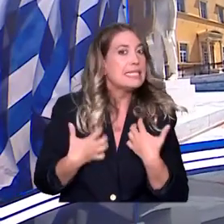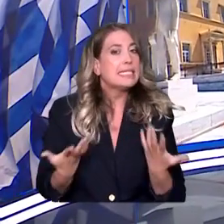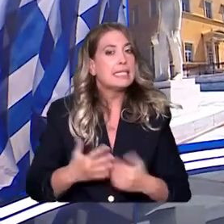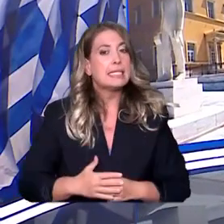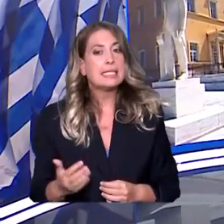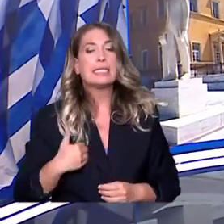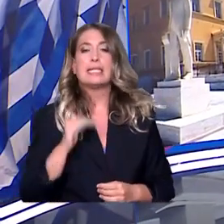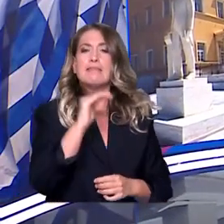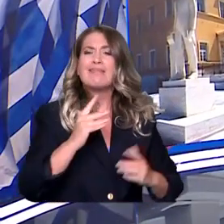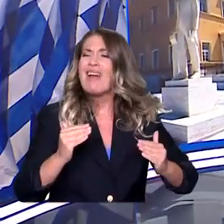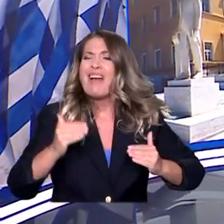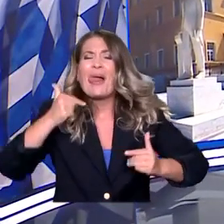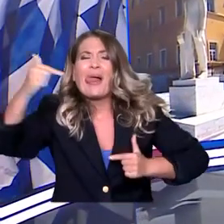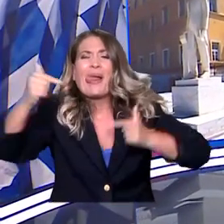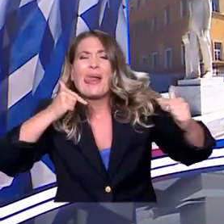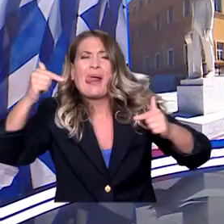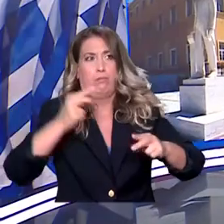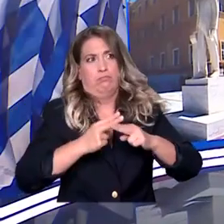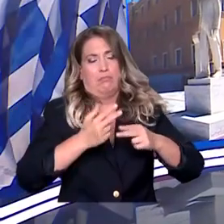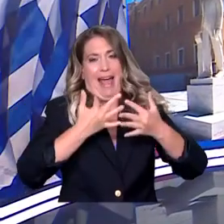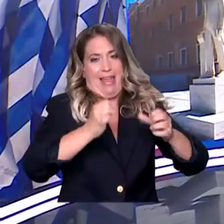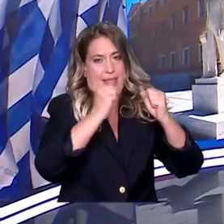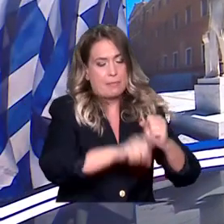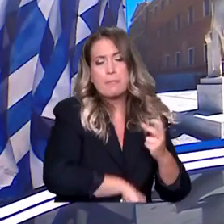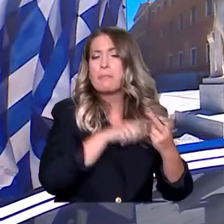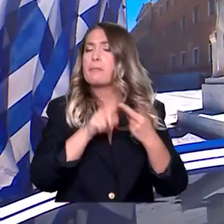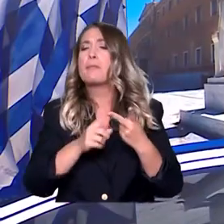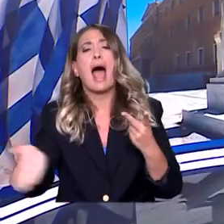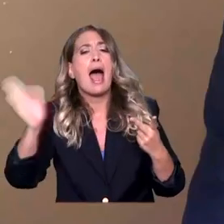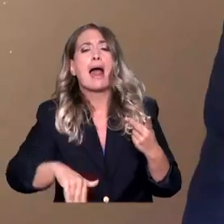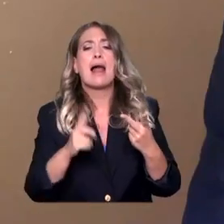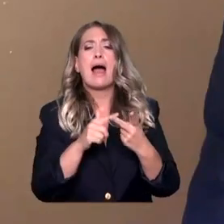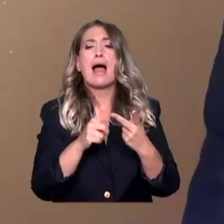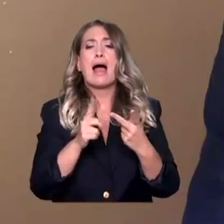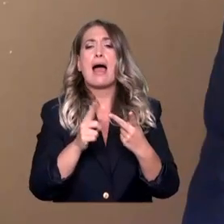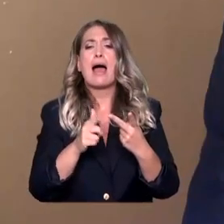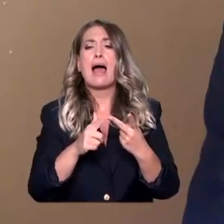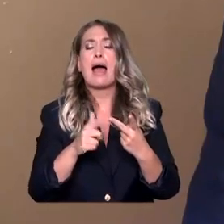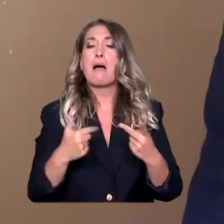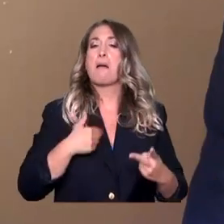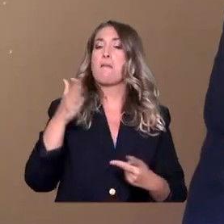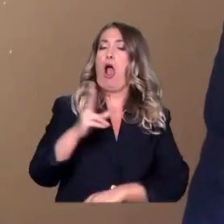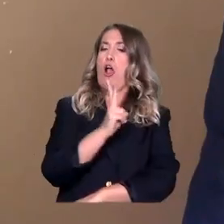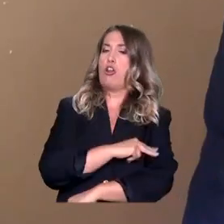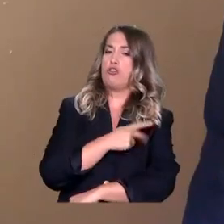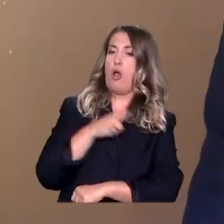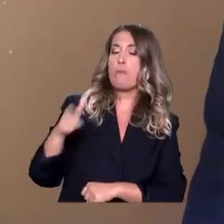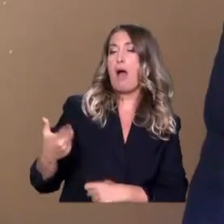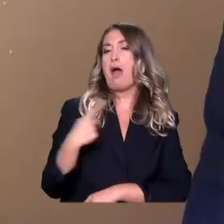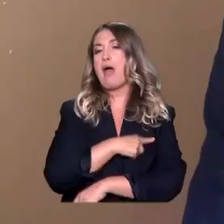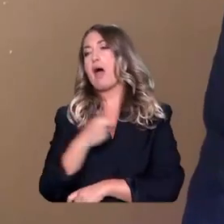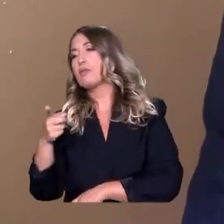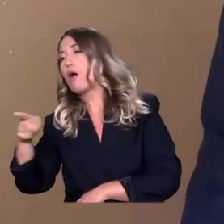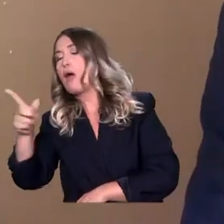παραμεθόνιες περιοχές ή οι δύσκολες περιοχές είναι το ένα κομμάτι. Άλλες θέσεις. Γιατί έχουμε τον κόσμο να παραπονιέται. Πάω στο νοσοκομείο δεν βρίσκω τον γιατρό